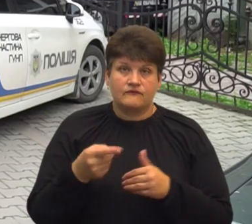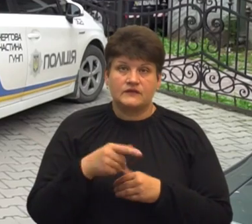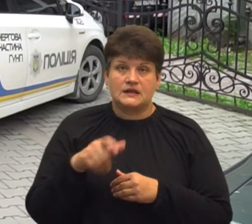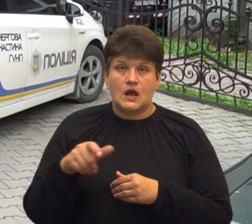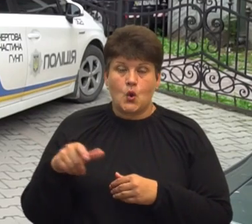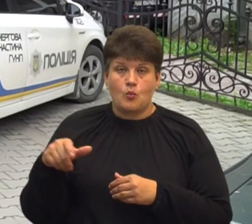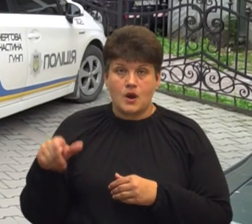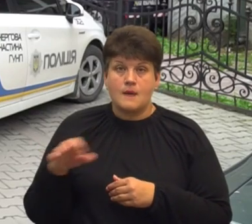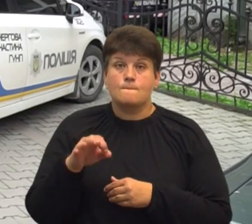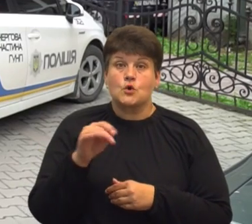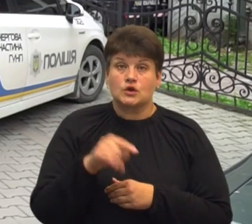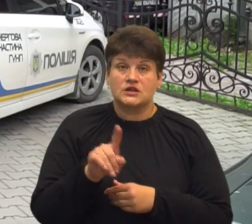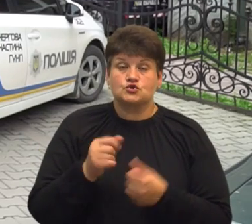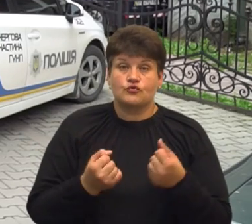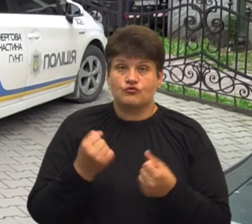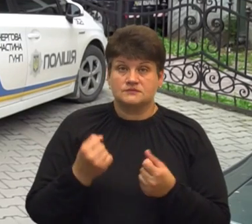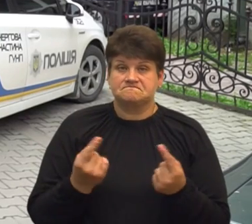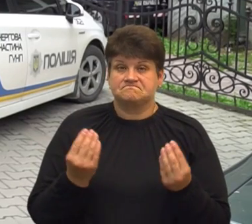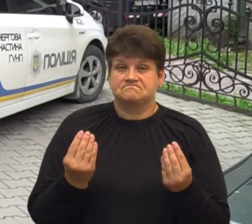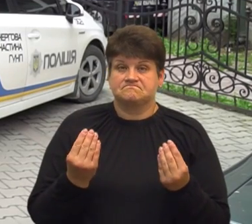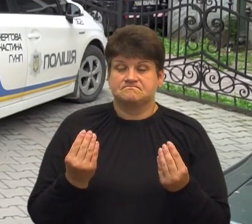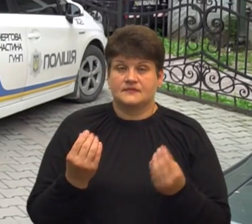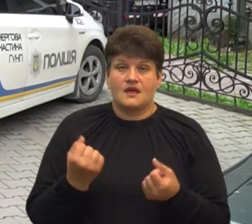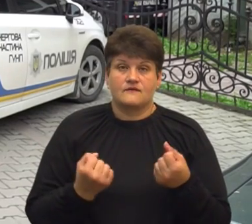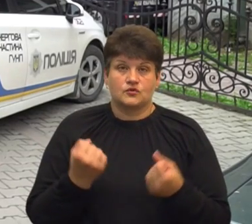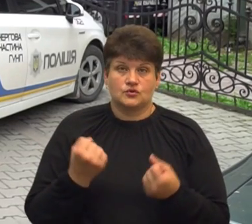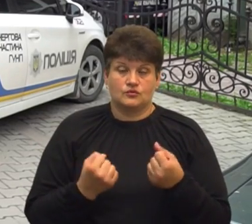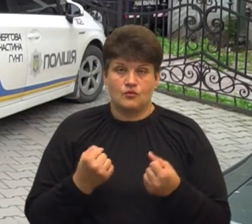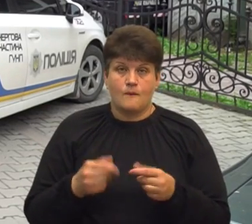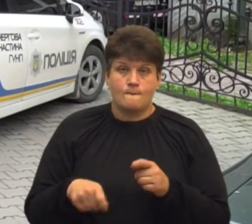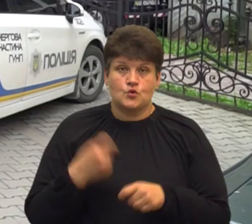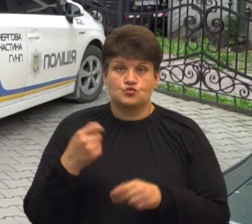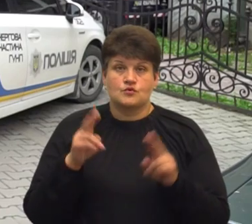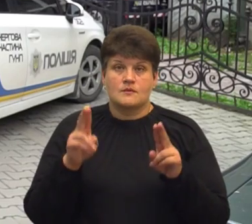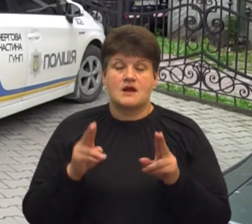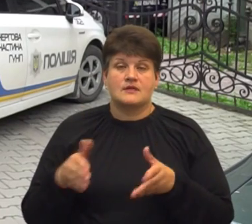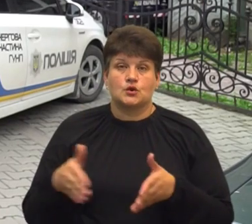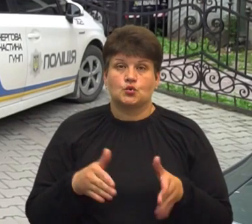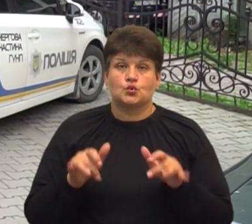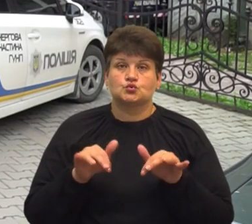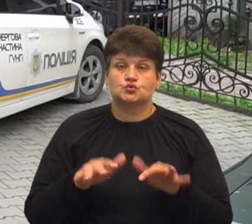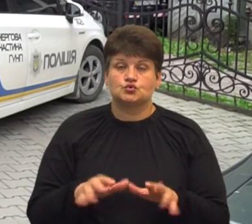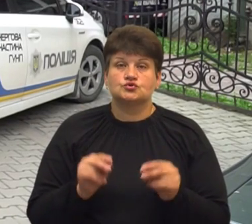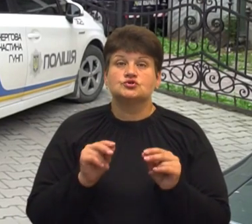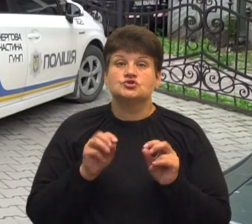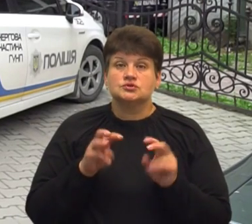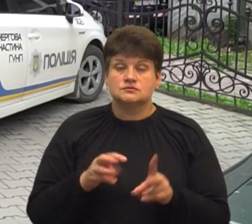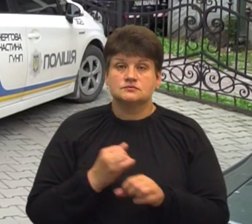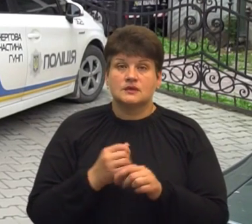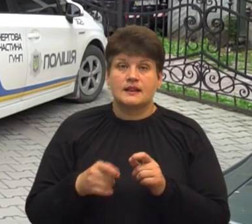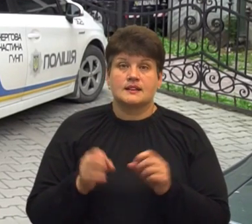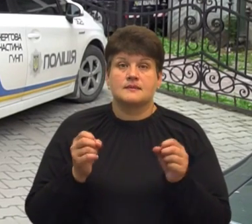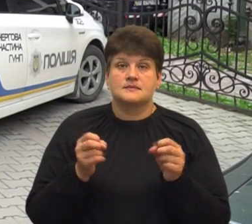про те, що водії елітних автівок зухвалу порушують правила дорожнього руху, чим наражають на небезпеку